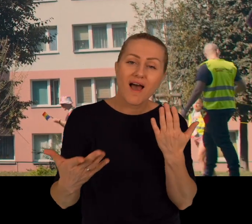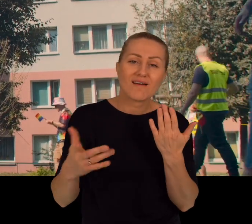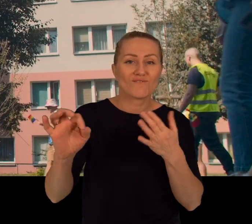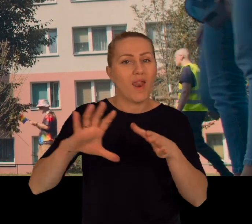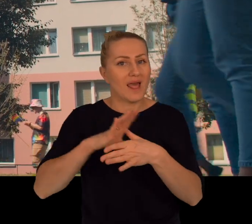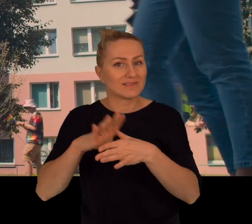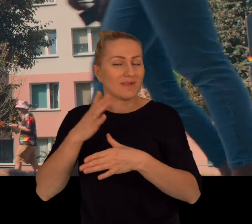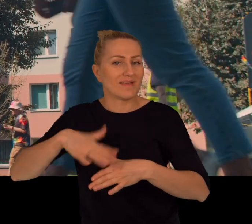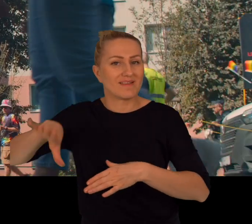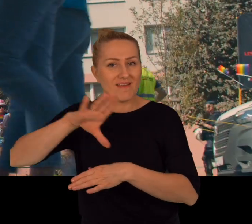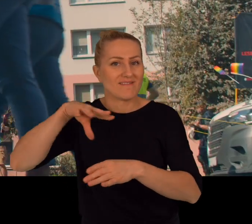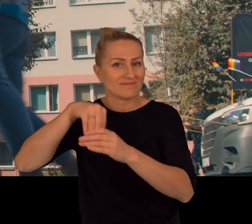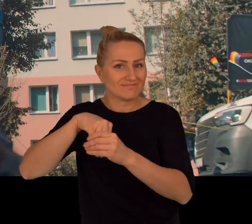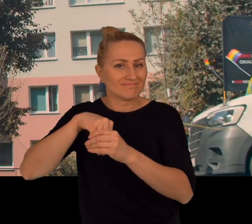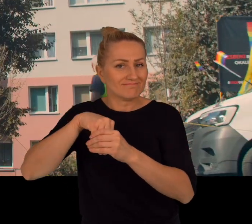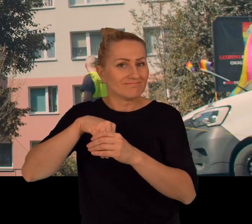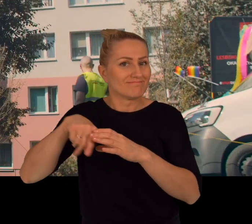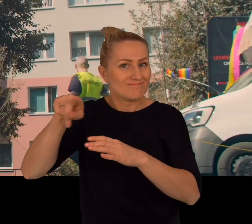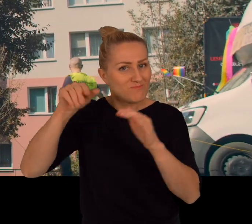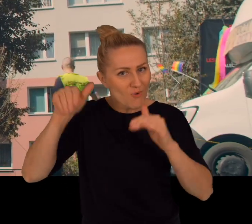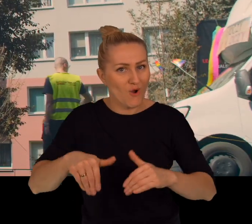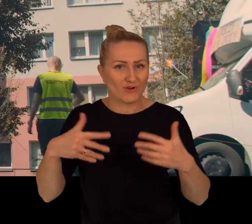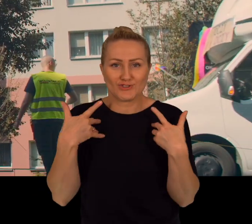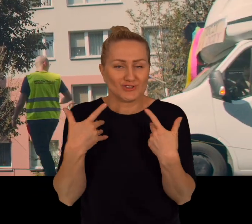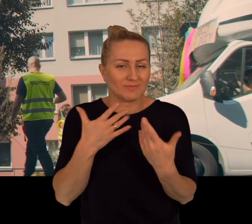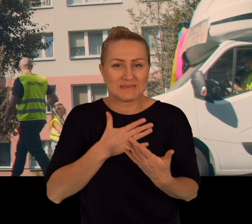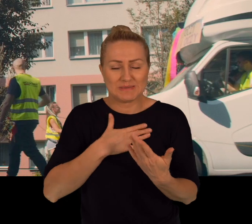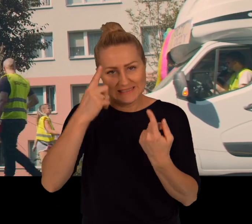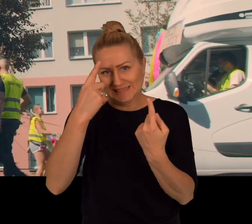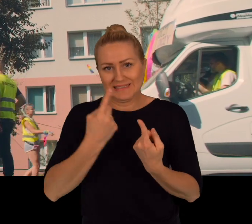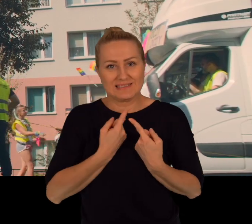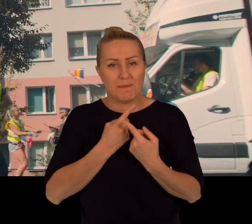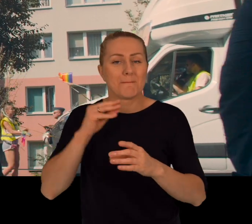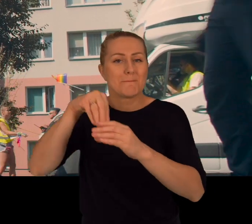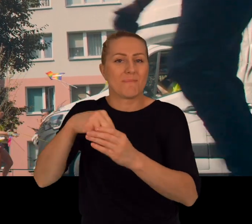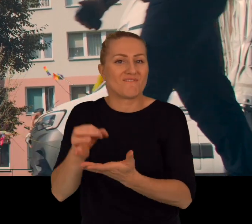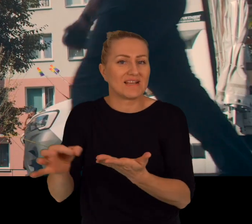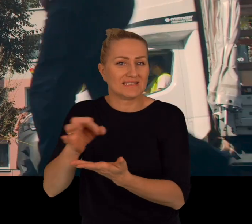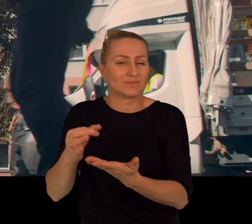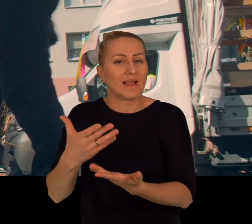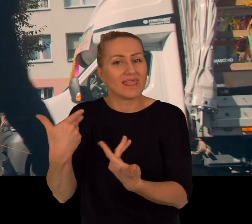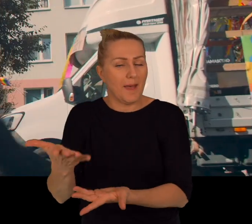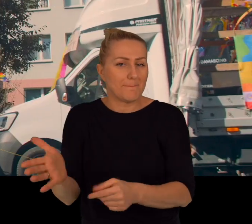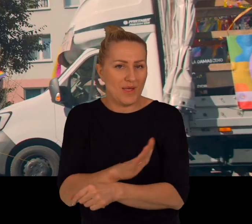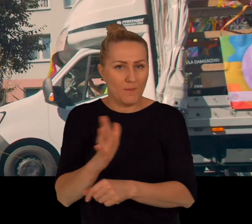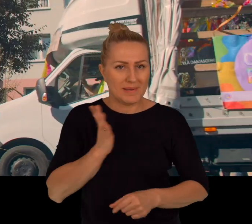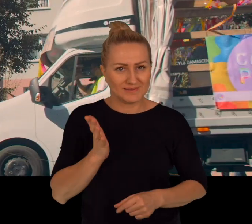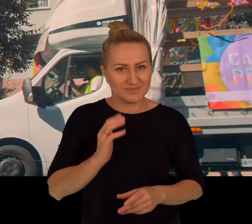przestrzenią, której lesbijki z gwiazdką będą mogły sobie żyć jak będą chciały i będą tam bezpieczne.